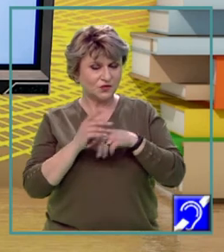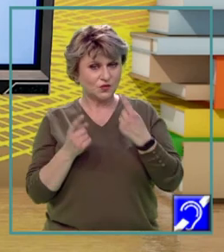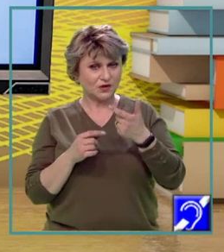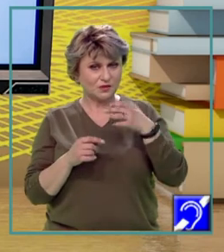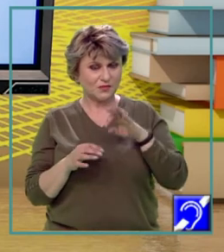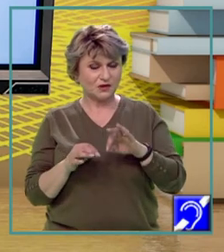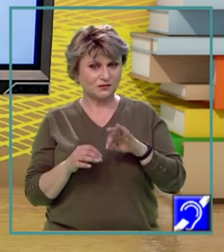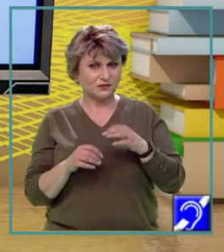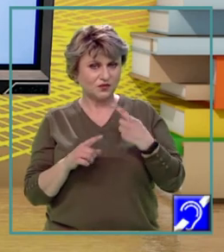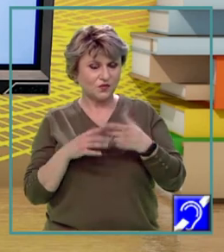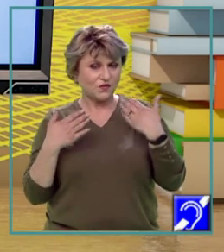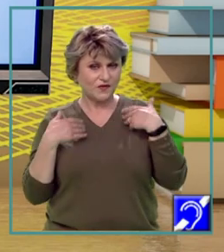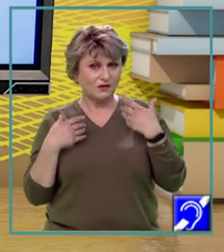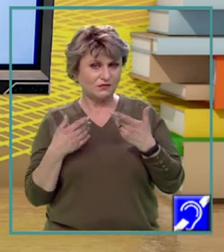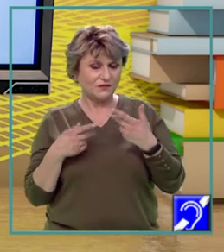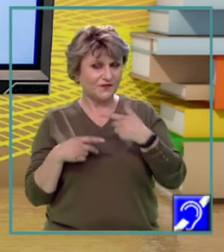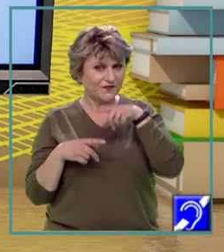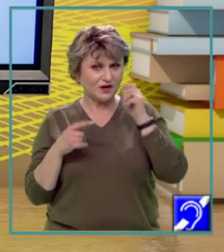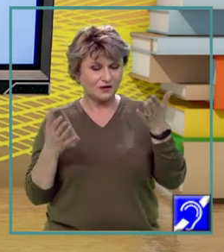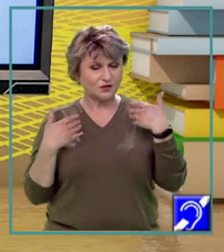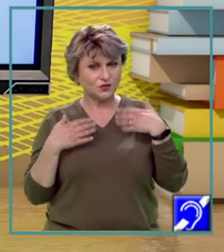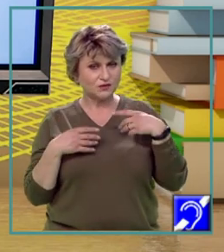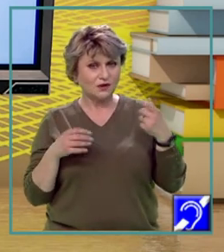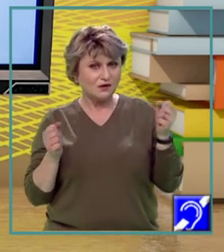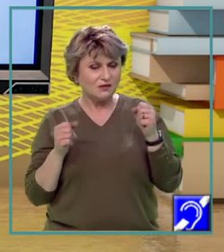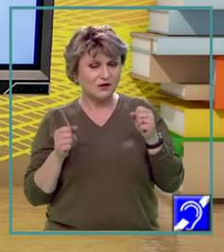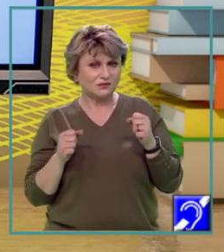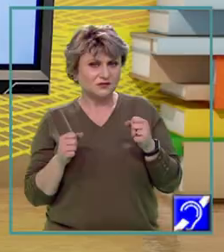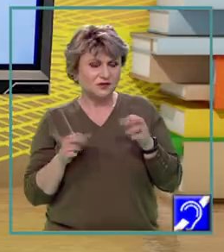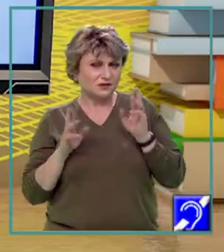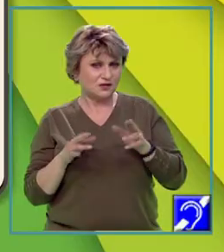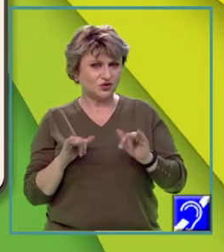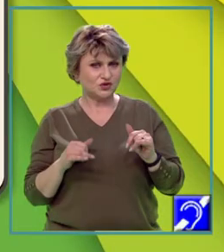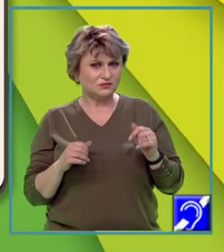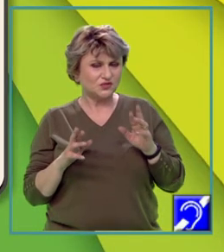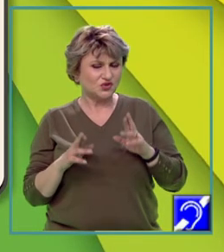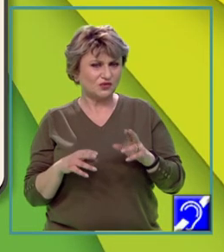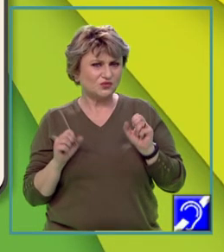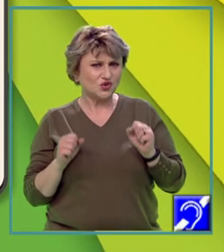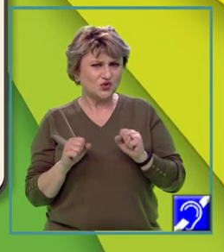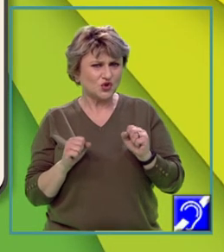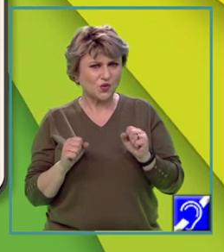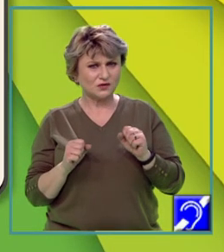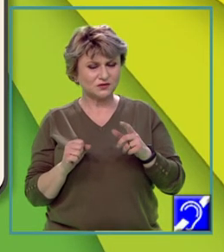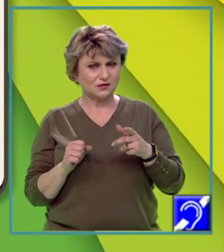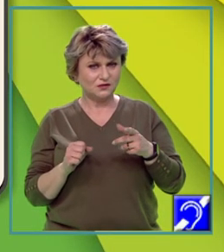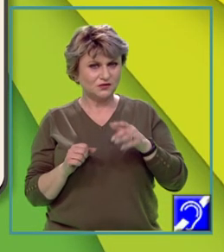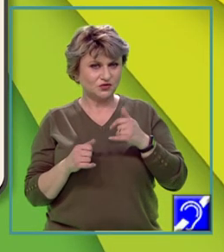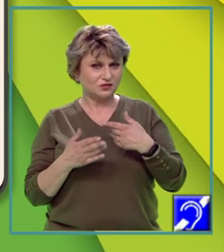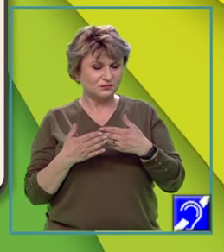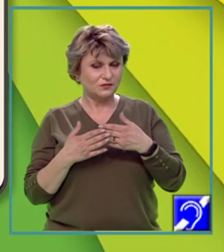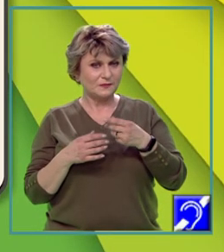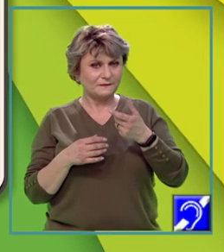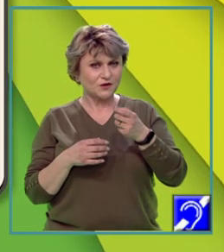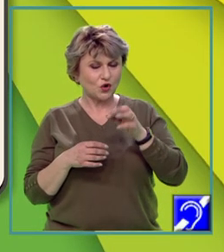climat cu veri călduroase și secetoase, ierni reci și geroase. Regetația specifică este cea de stepă cu soluri